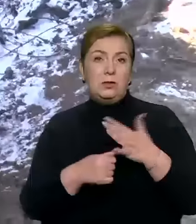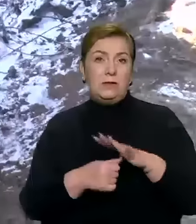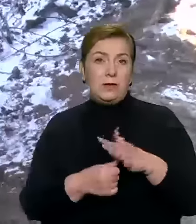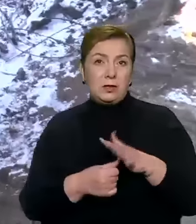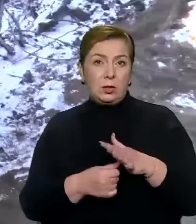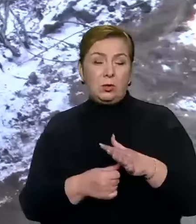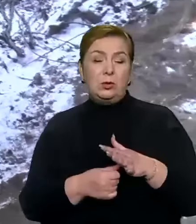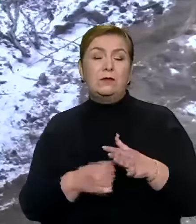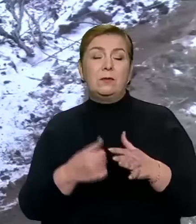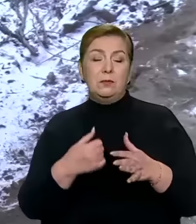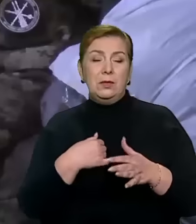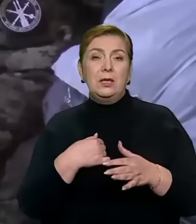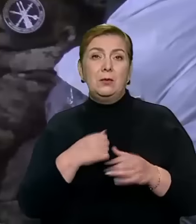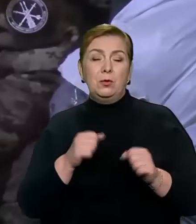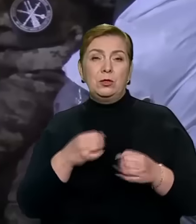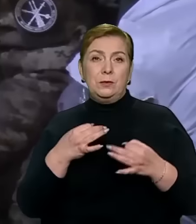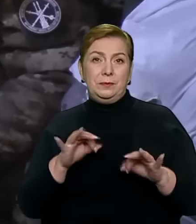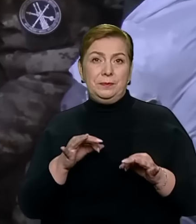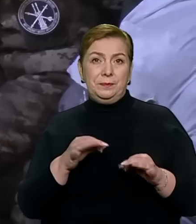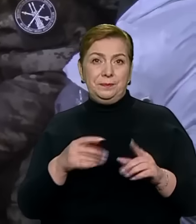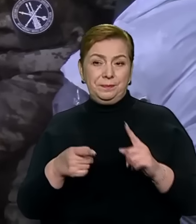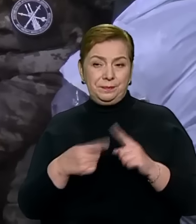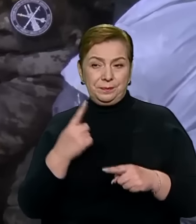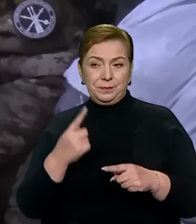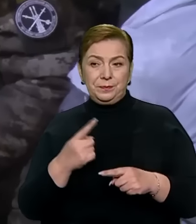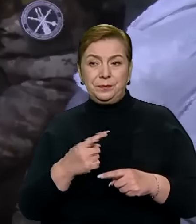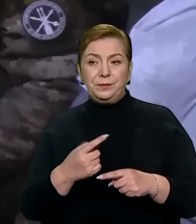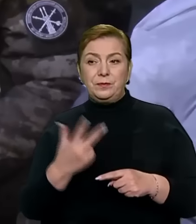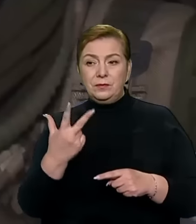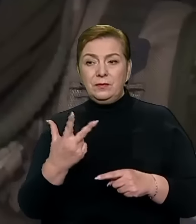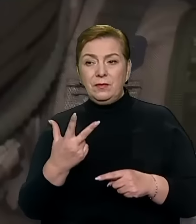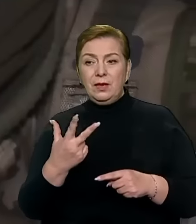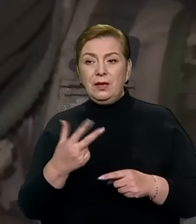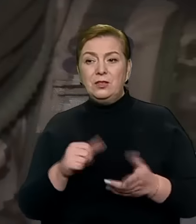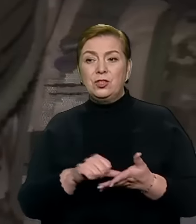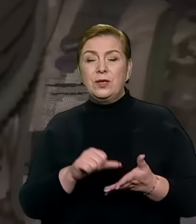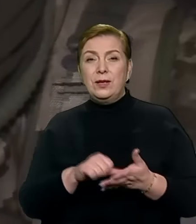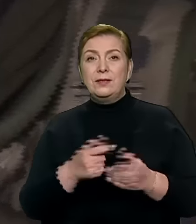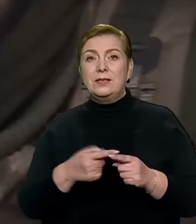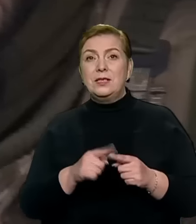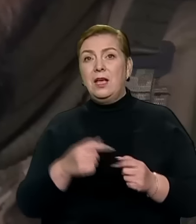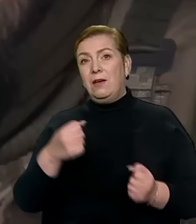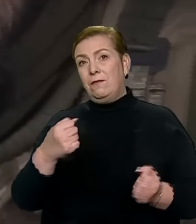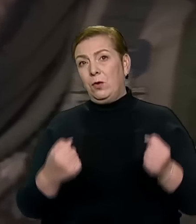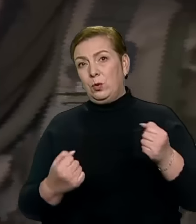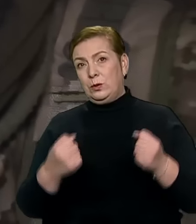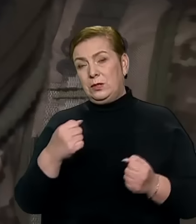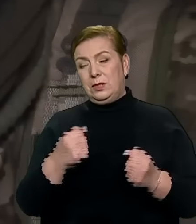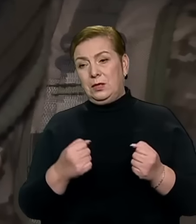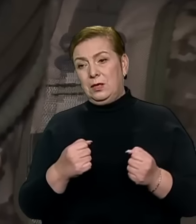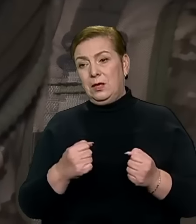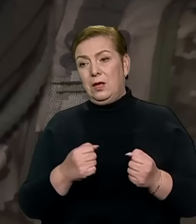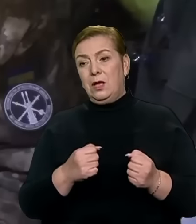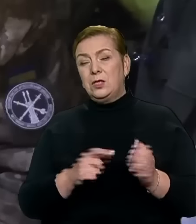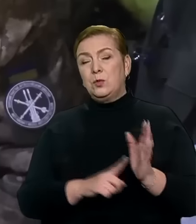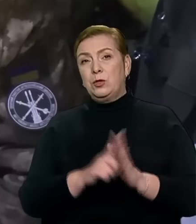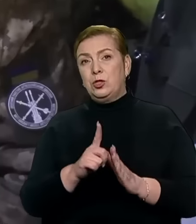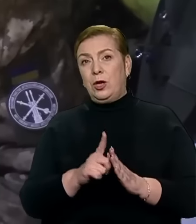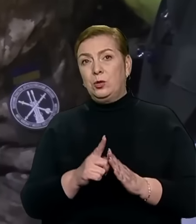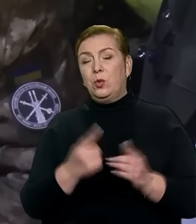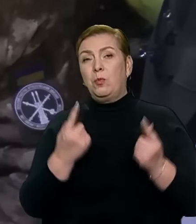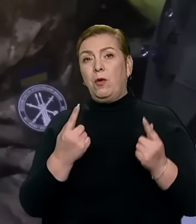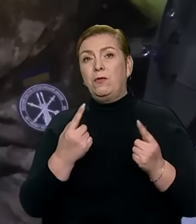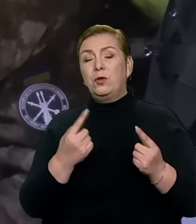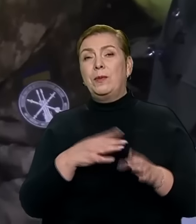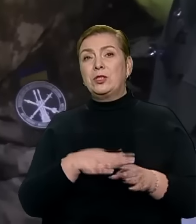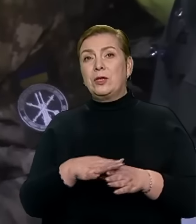ми не дістаємо. Третій член екіпажу – це механік водій на позивний шок. Чоловік спочатку пономожебного наступу вступив до лав Сил оборони